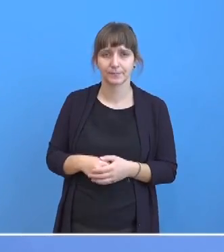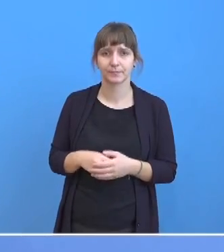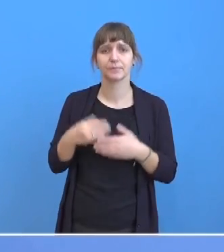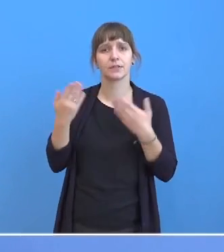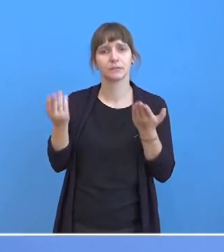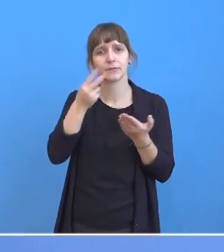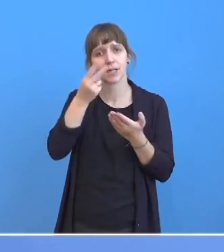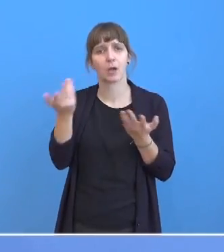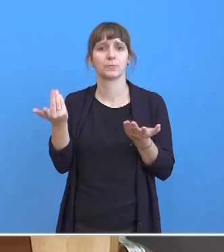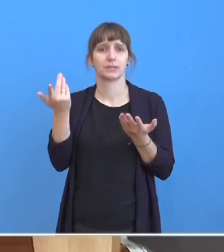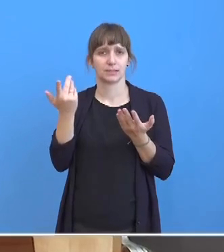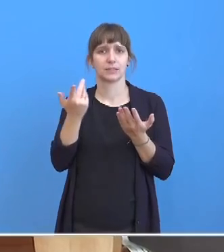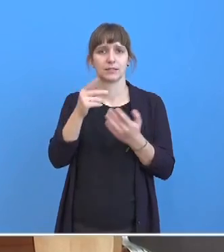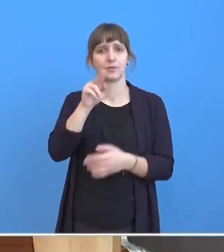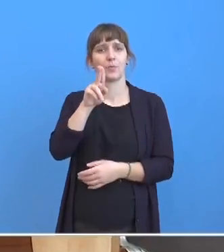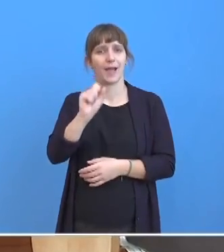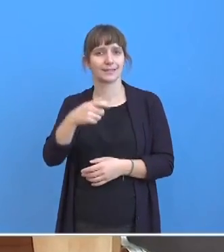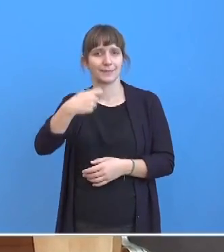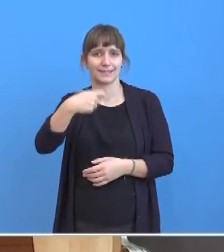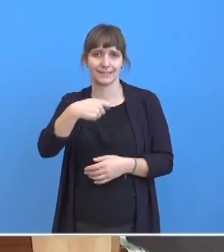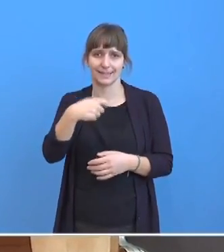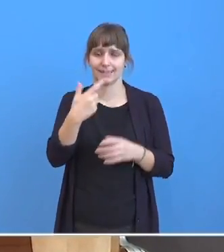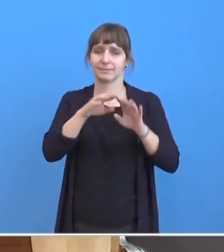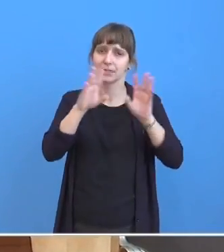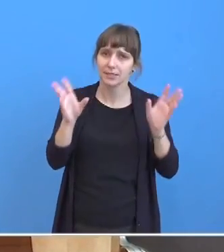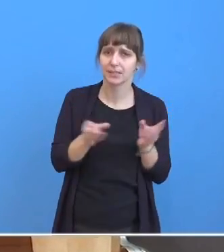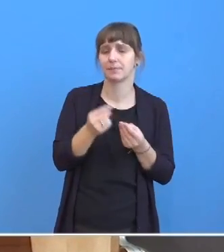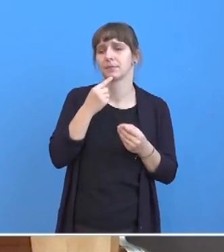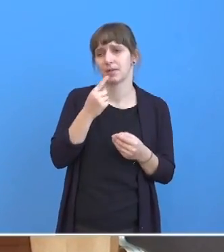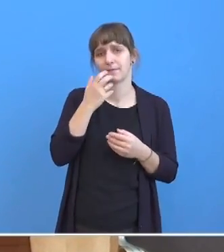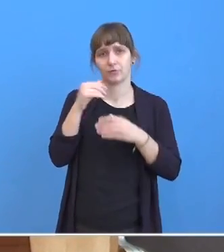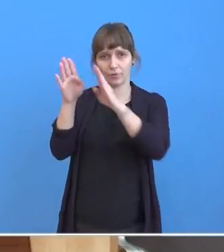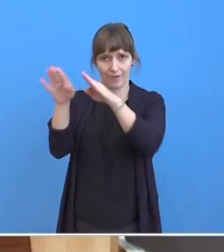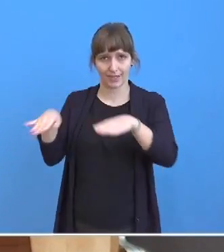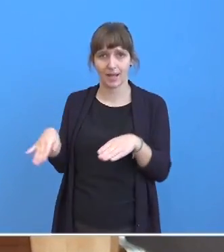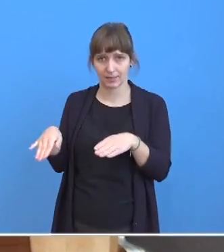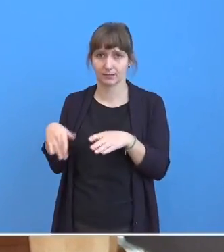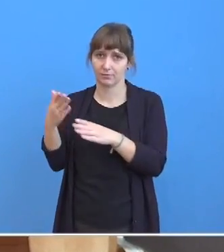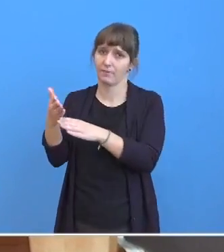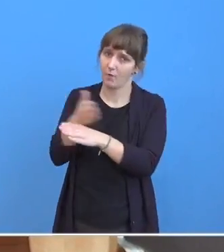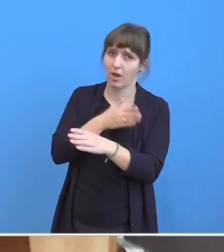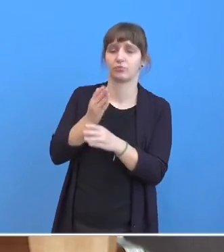zur Äußerung des US-Präsidenten, der gesagt hat, dass die Truppen noch vor Weihnachten aus diesem Land abziehen wird.